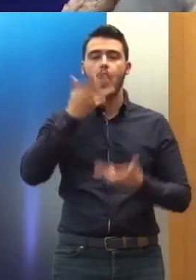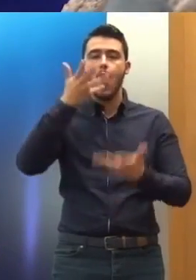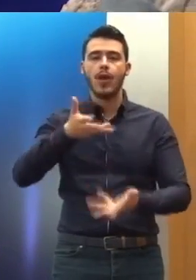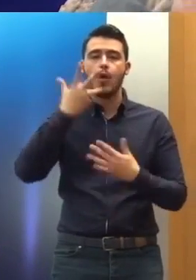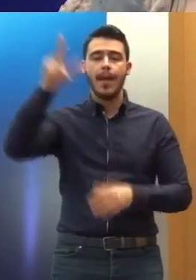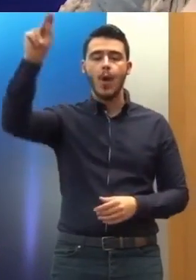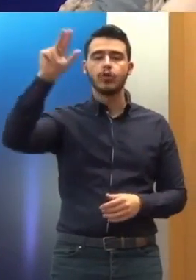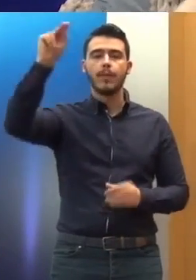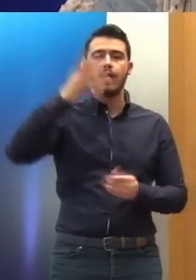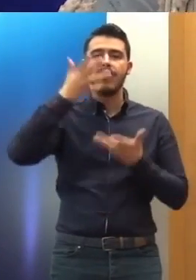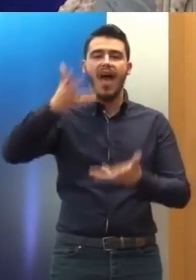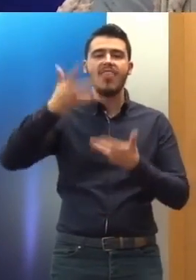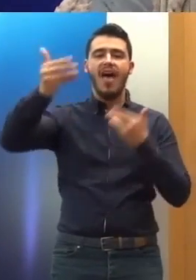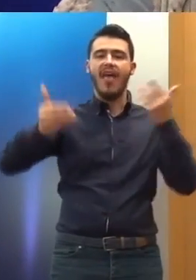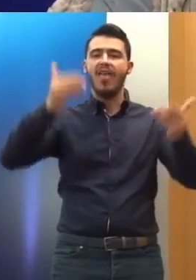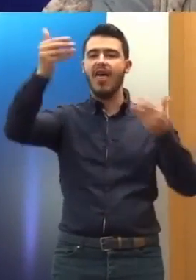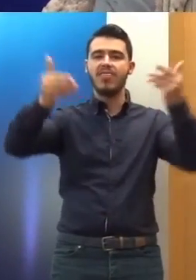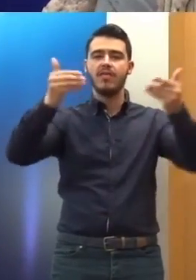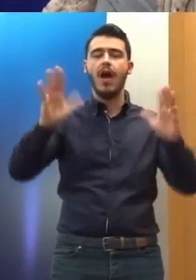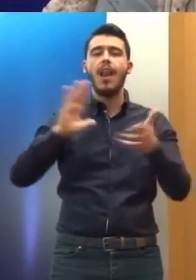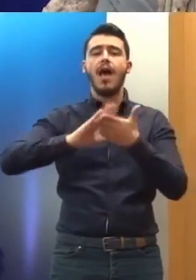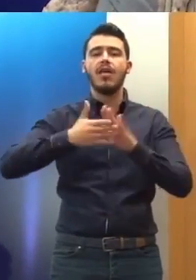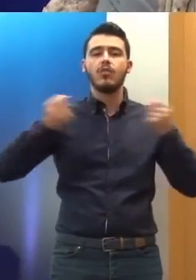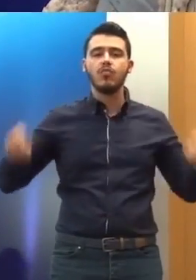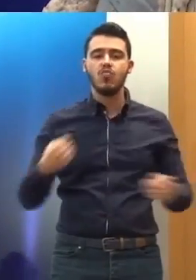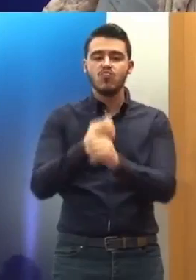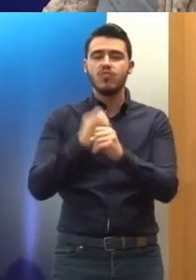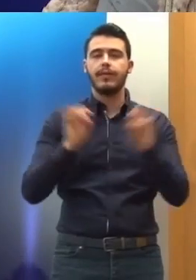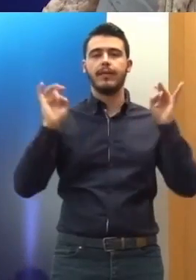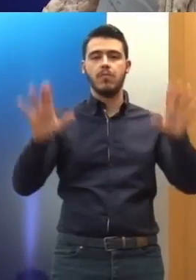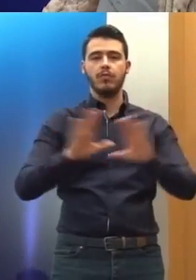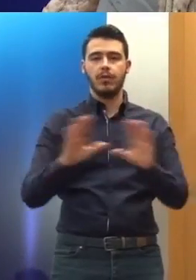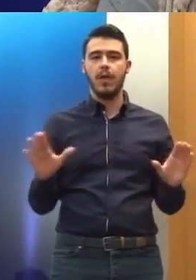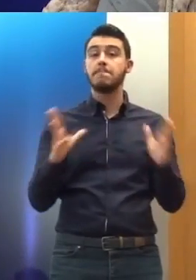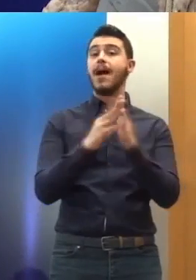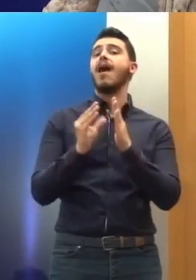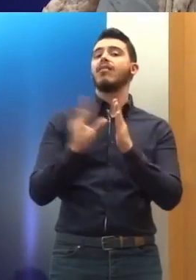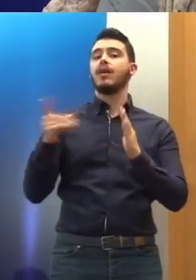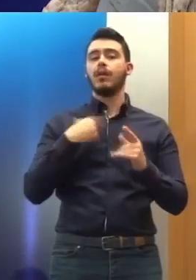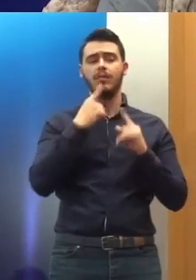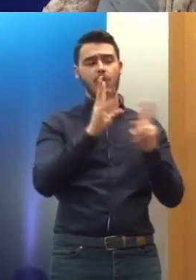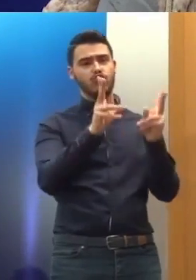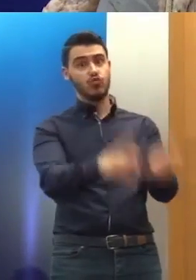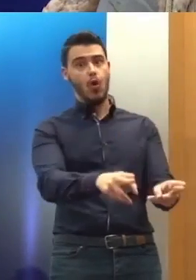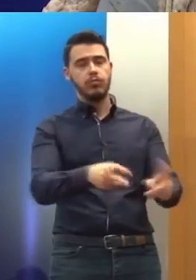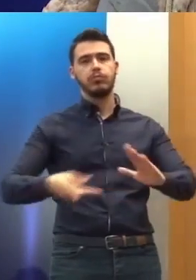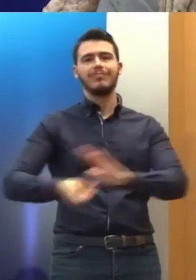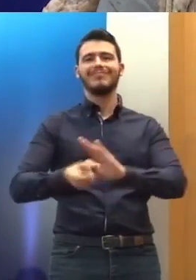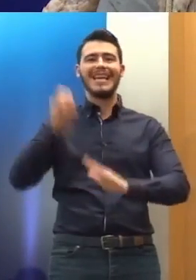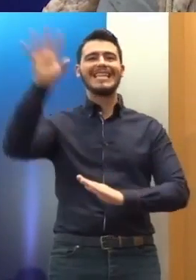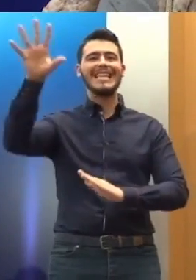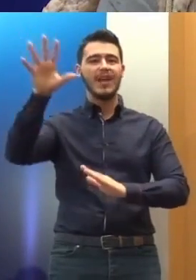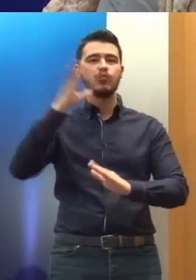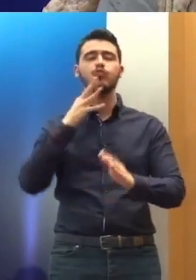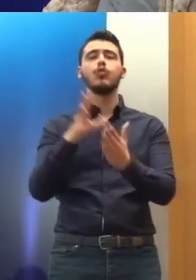Επιτροπή να υλοποιήσει ορισμένους πολύ συγκεκριμένους στόχους Παραδείγματος χάρη να παύσει να κρατεί τους αλλοδαπούς υπό διοικητική